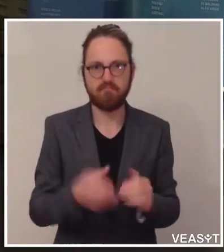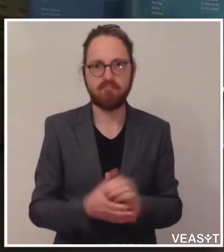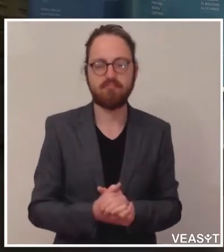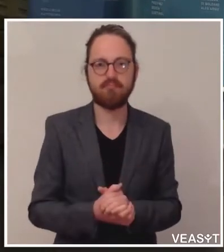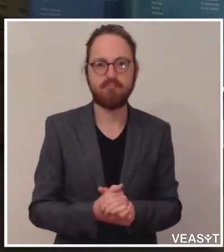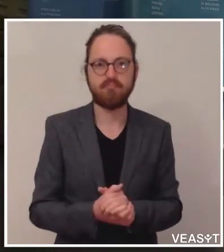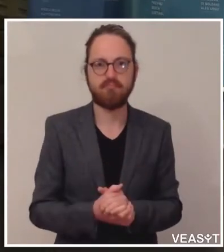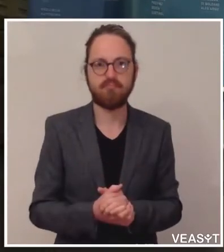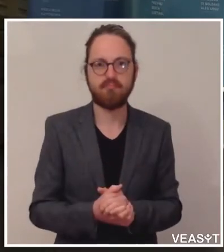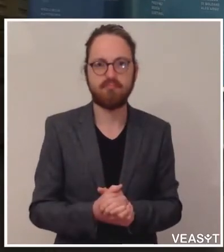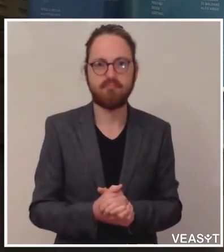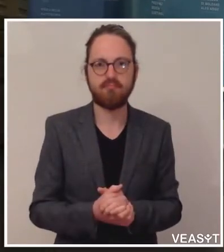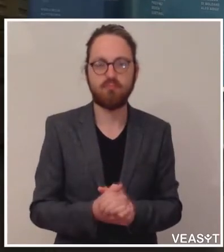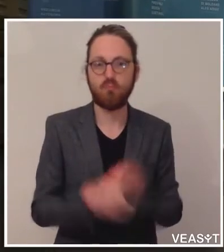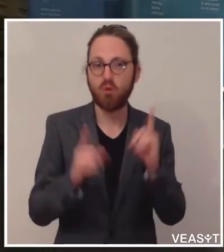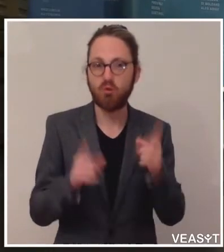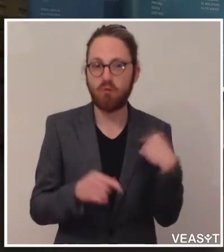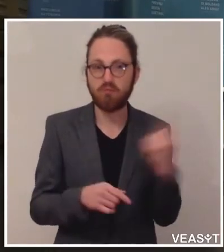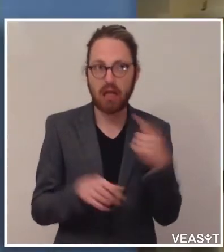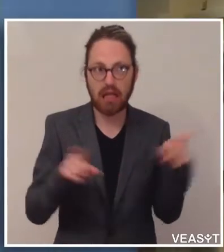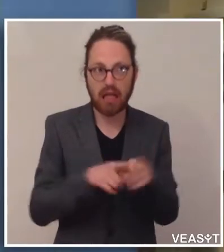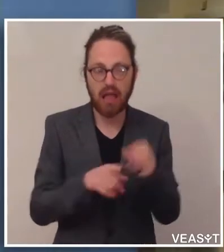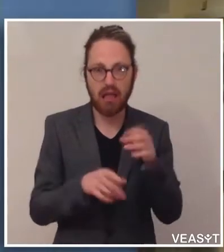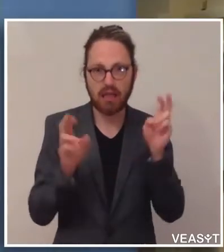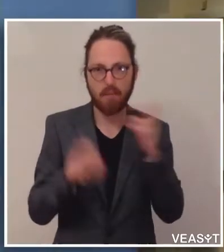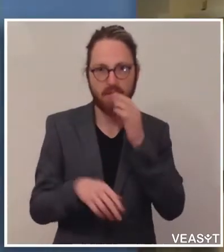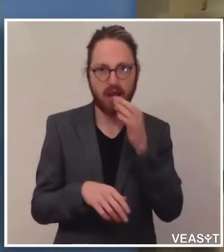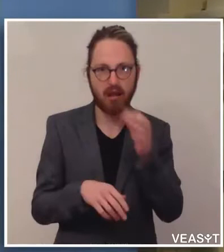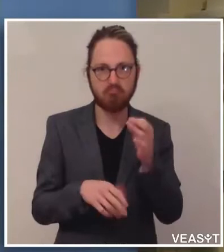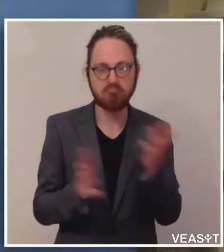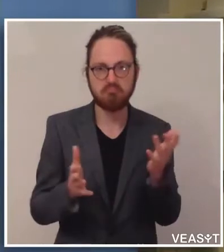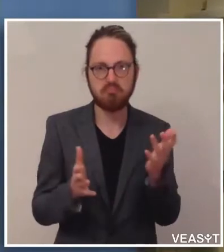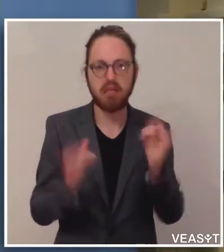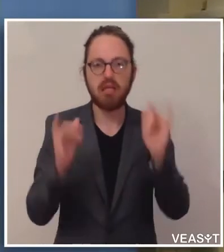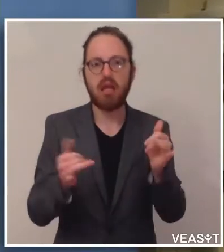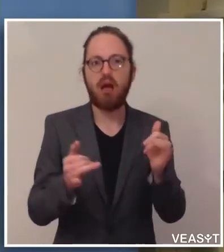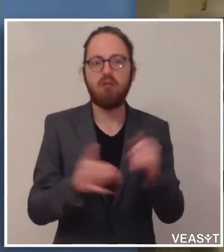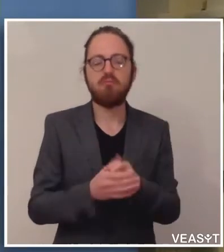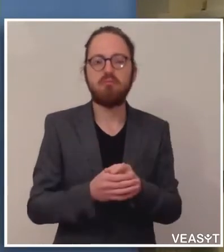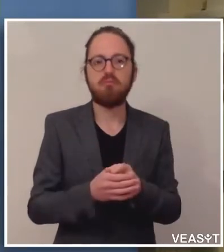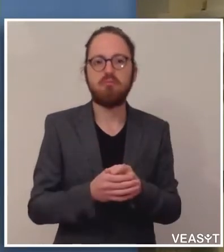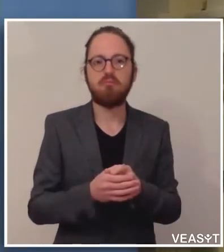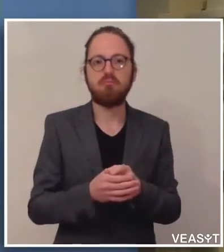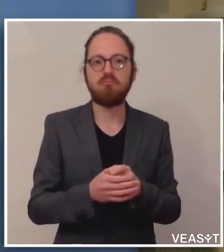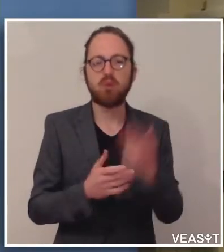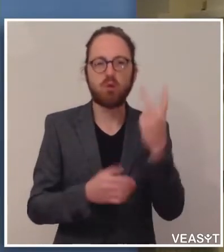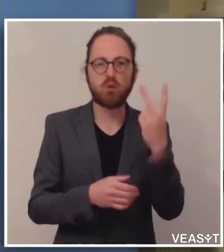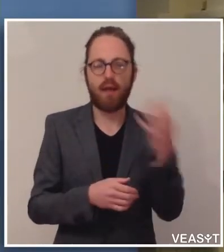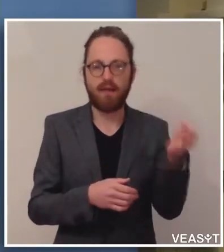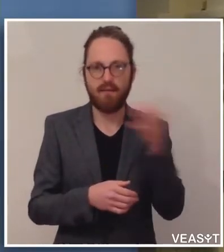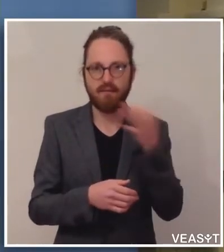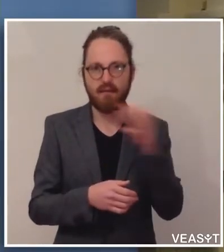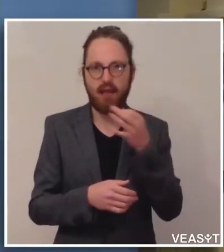Sollen wir gleich zu den Fragen kommen? Ja, es sind wahrscheinlich zwei Fragen, die an